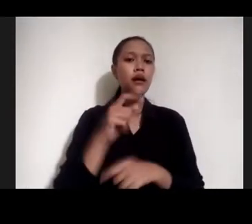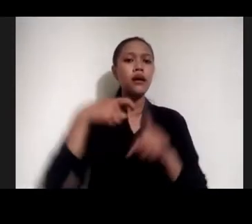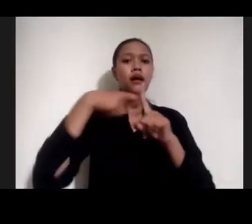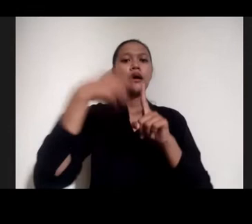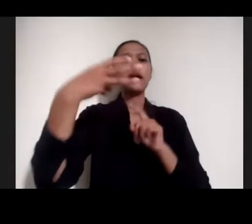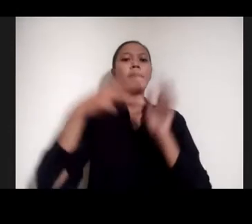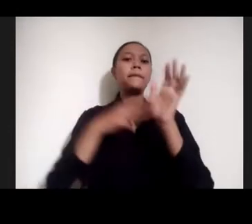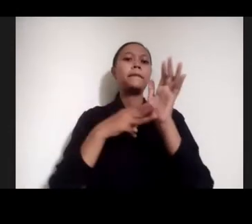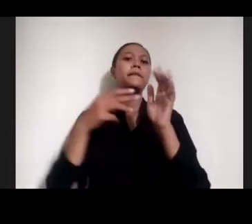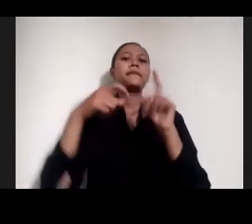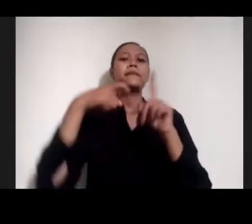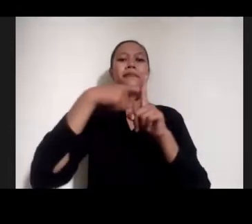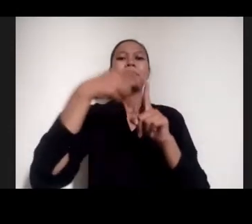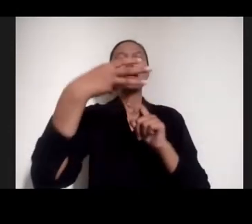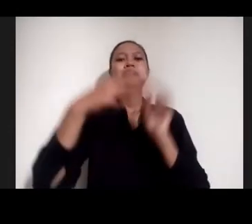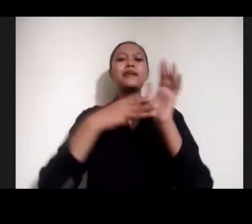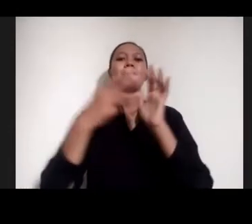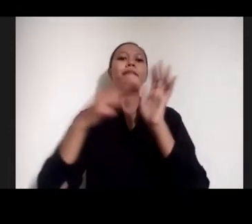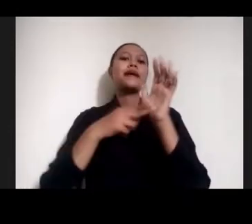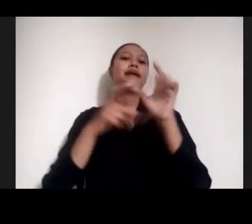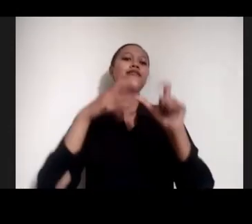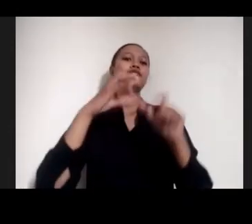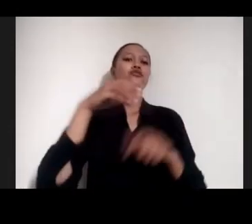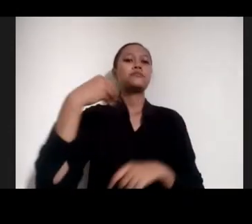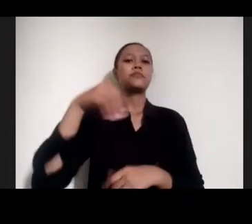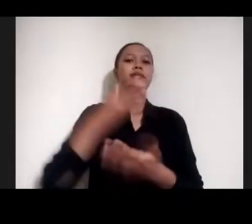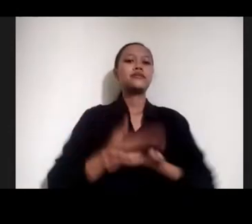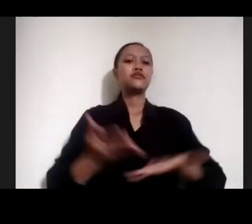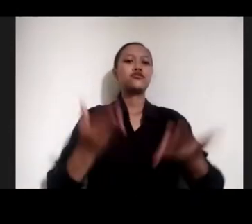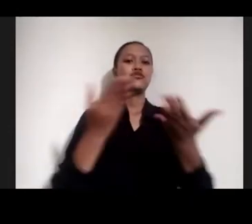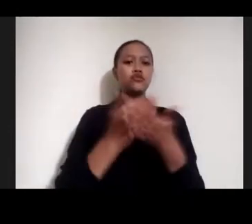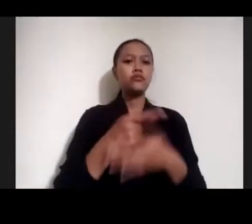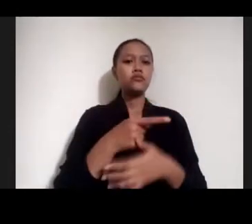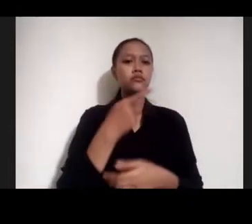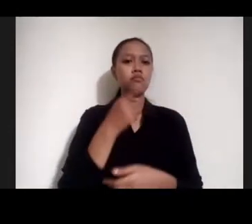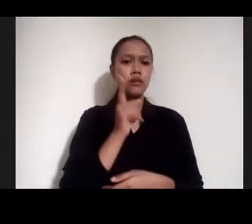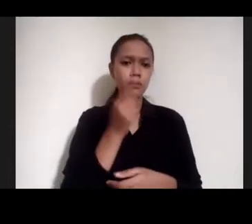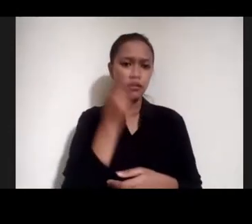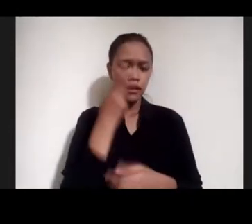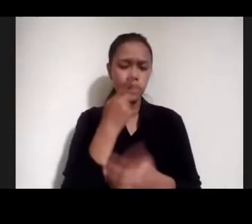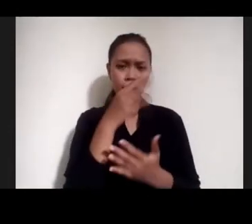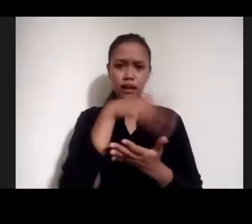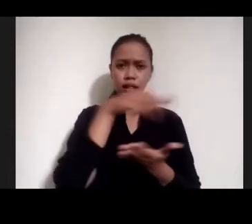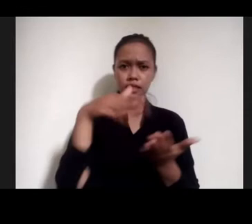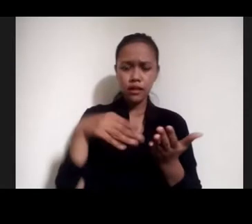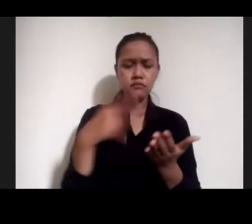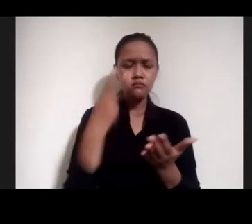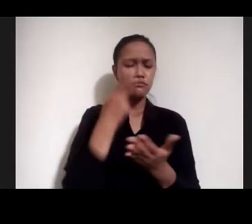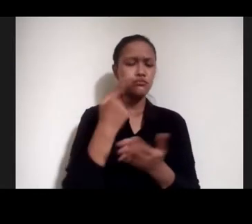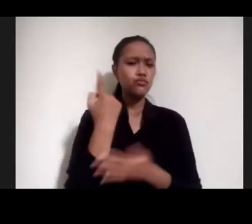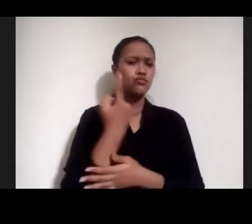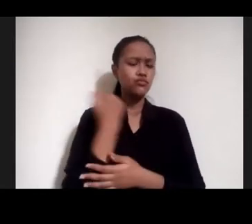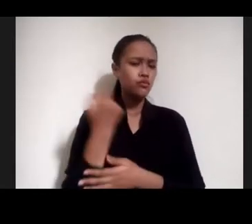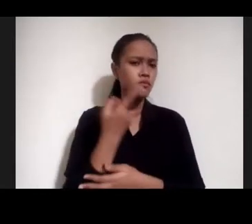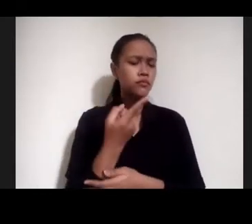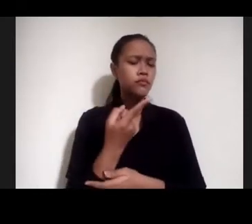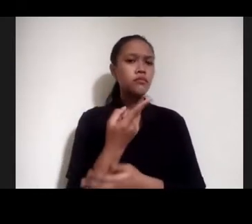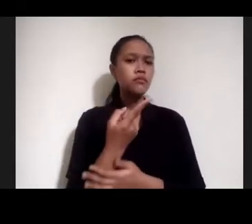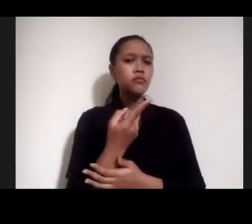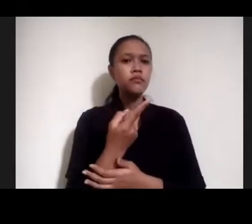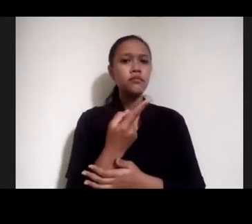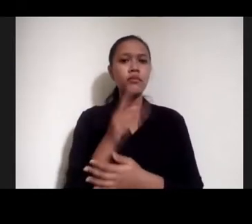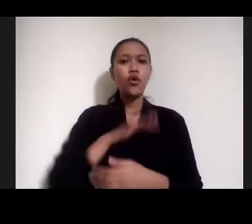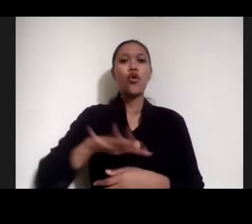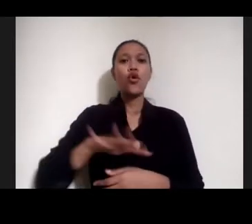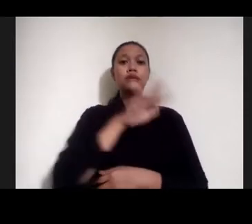Nah dari data ini Kita bisa ngeliat sih Sebenarnya Secara umum Bagaimana Kondisi penyandang